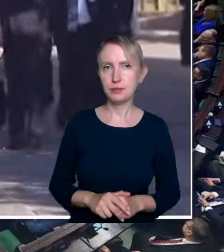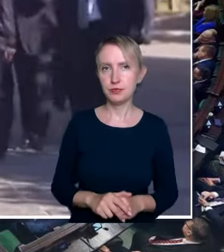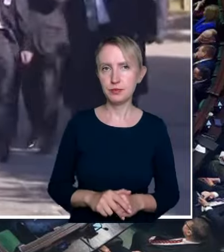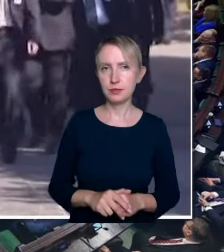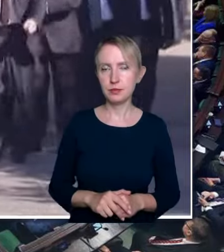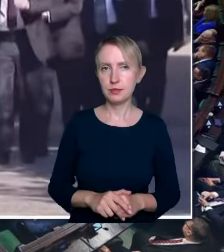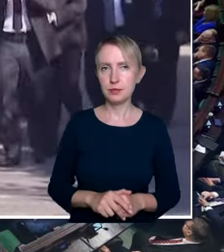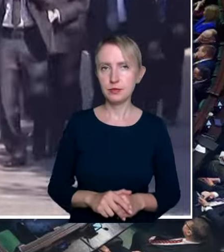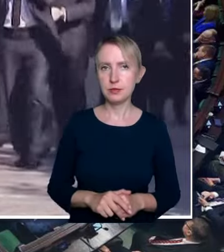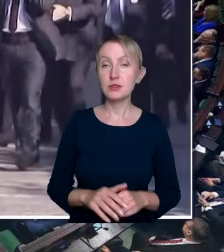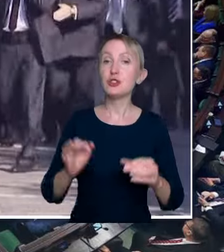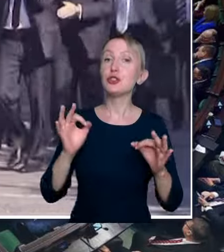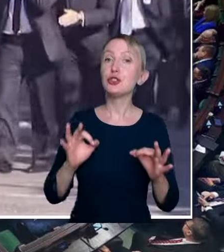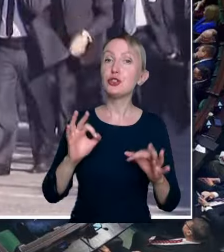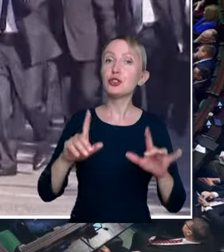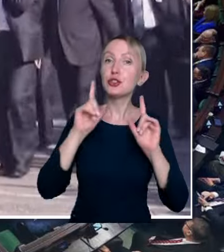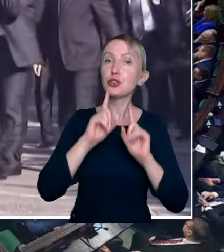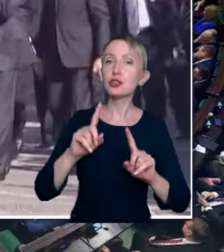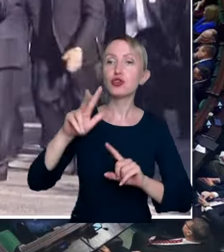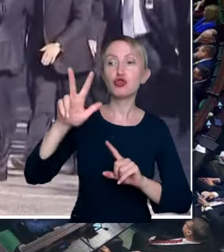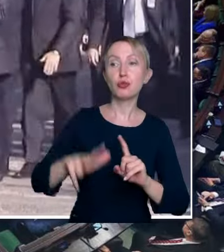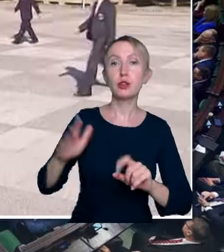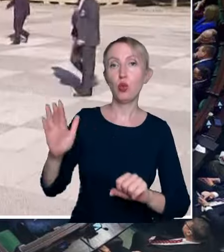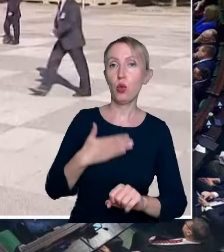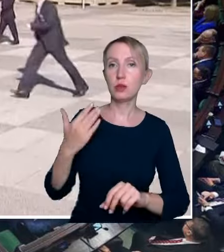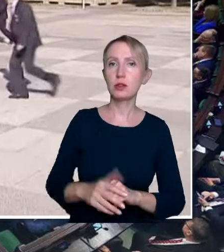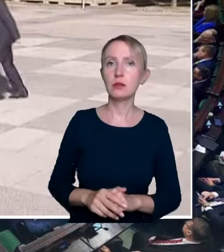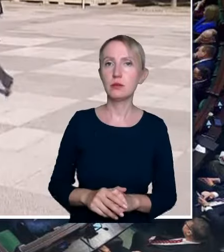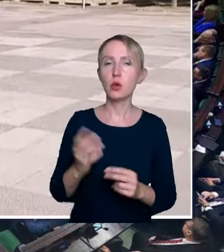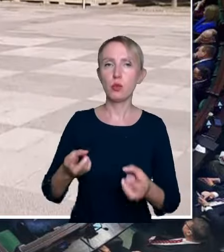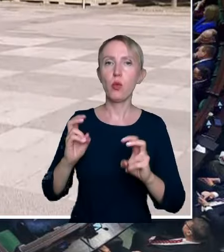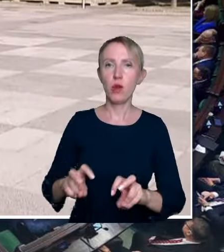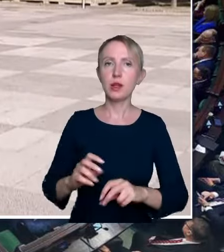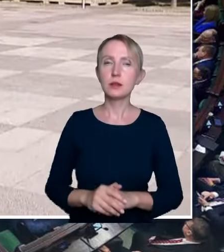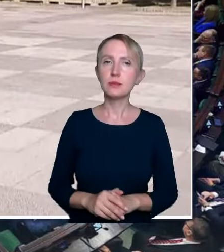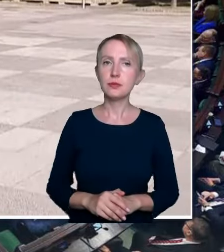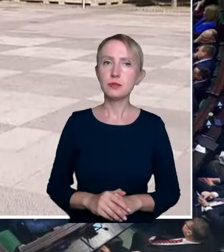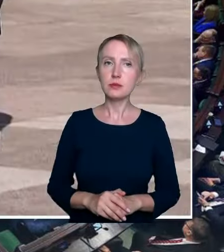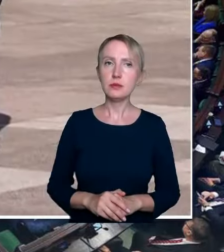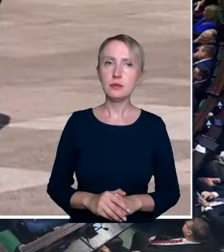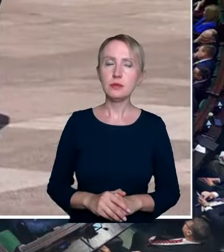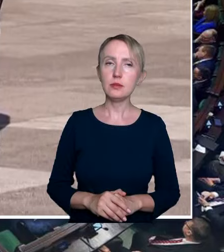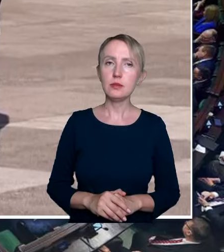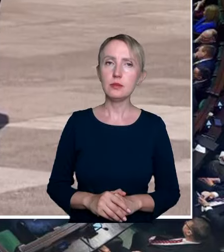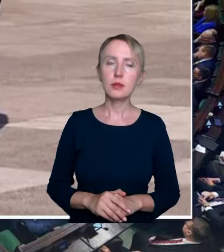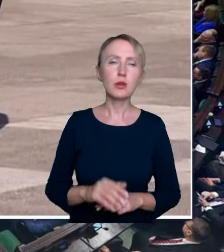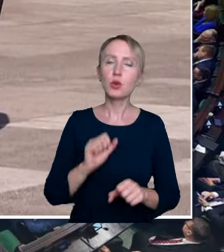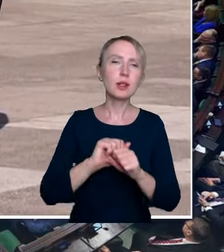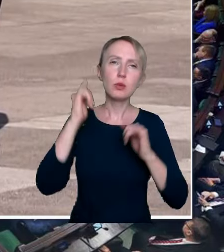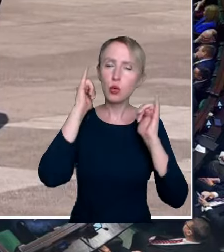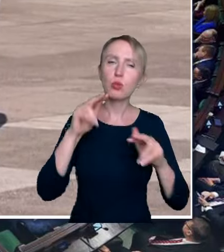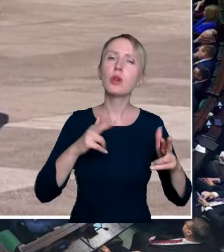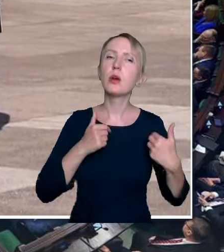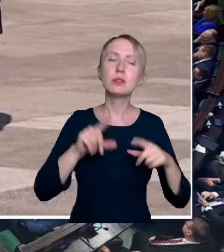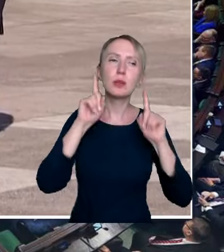21 maja. Dziś de facto mija trzy miesiące od powołania. Ale to nie jest, panie redaktorze, błąd, bo ta komisja de